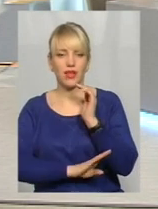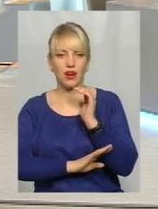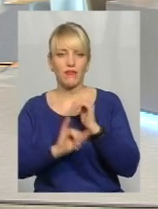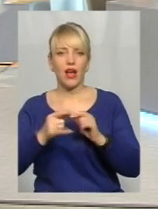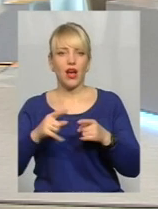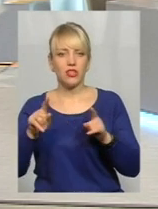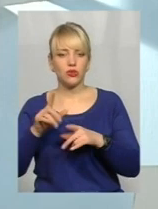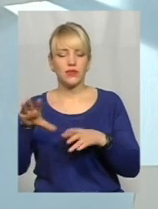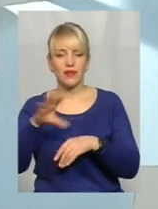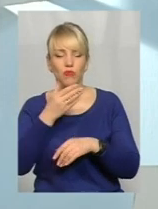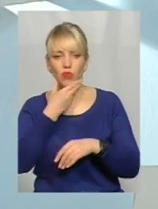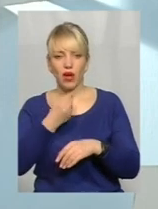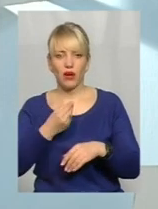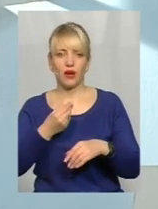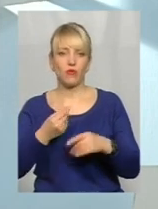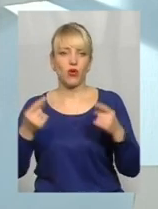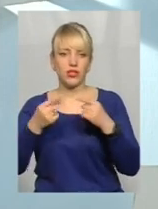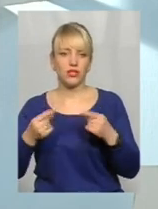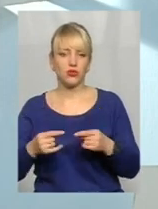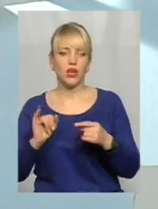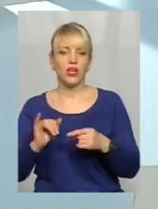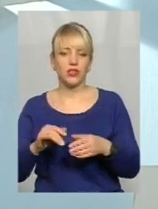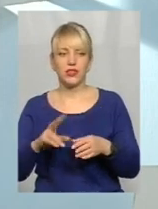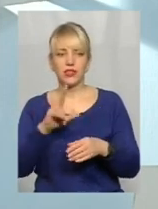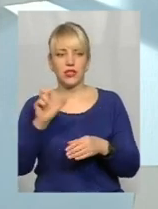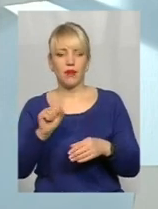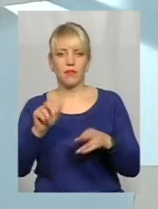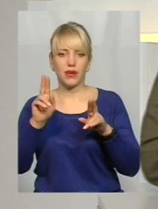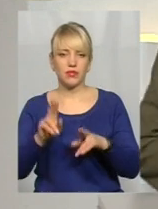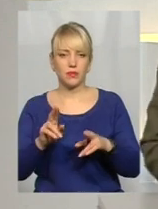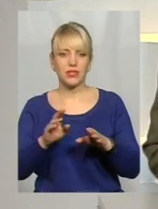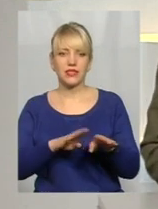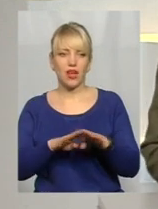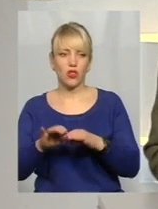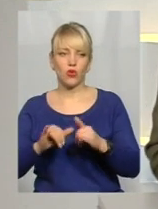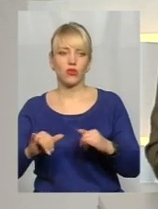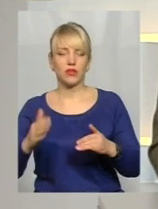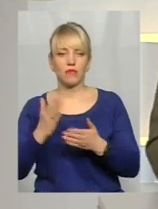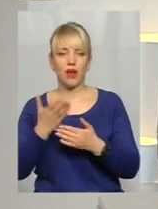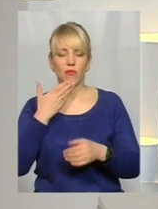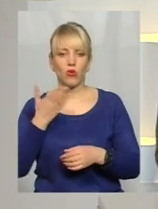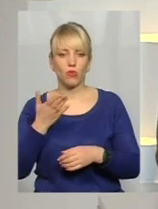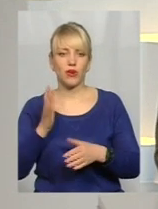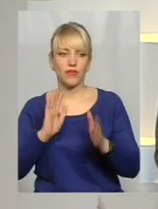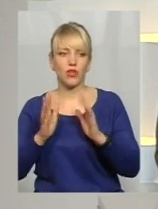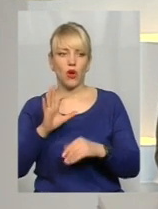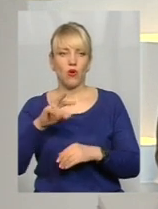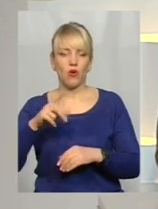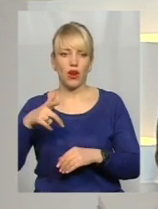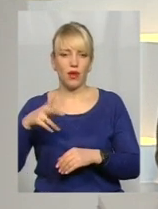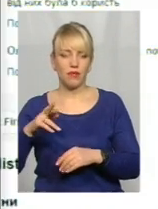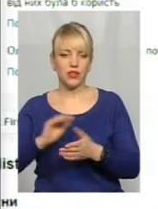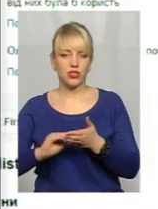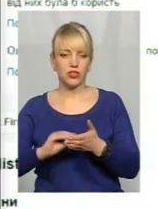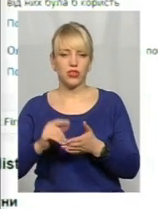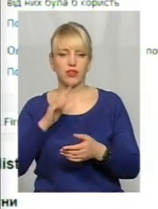а щоб це було гармонійно і за принципами сталого розвитку, скажімо. А маємо ще один коментар у Фейсбуці, пані Ольга пише, наші